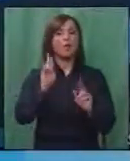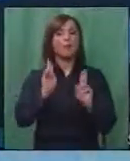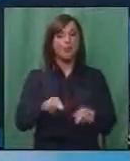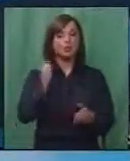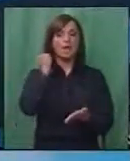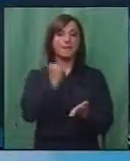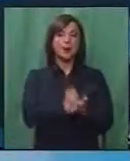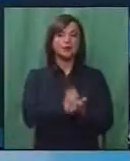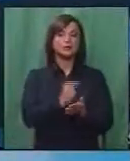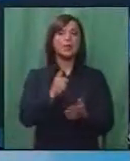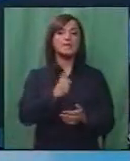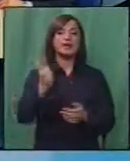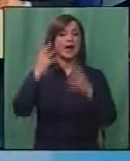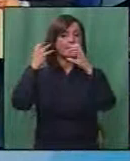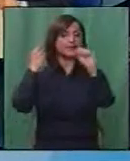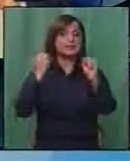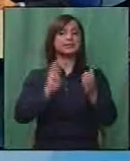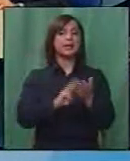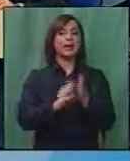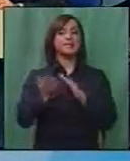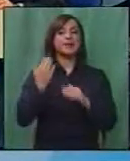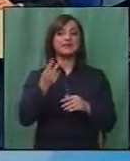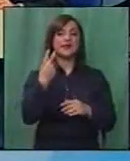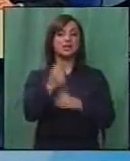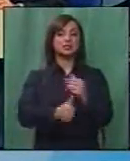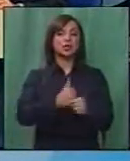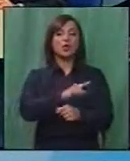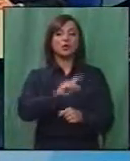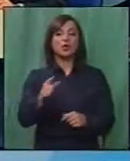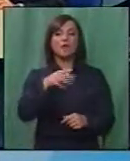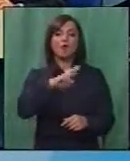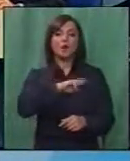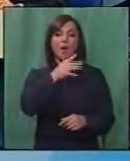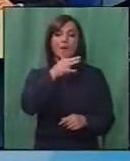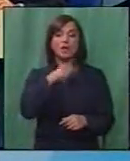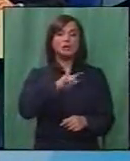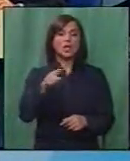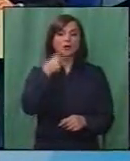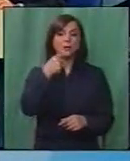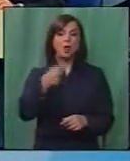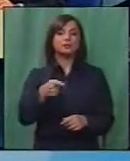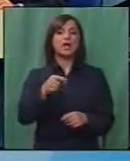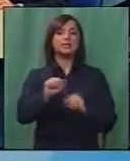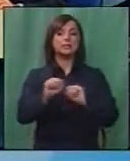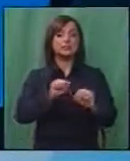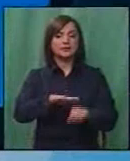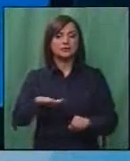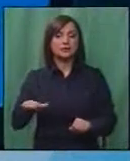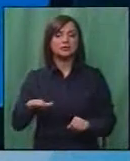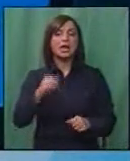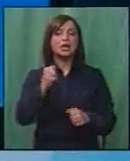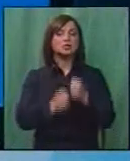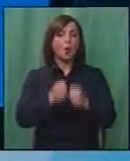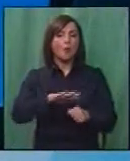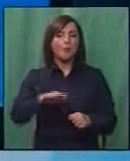потврди, исто и правата амбасада мејеши. Пред 20 години никој во Р. Македонија не е говорил за педофилија, за сексуална